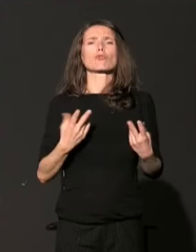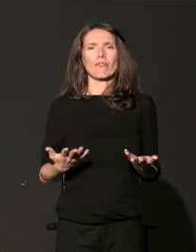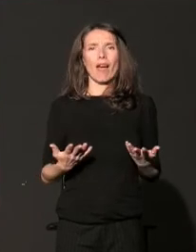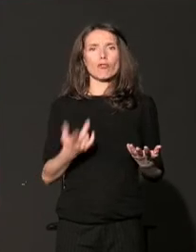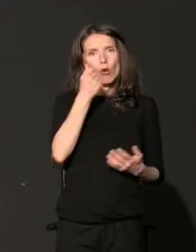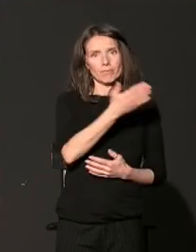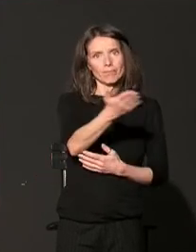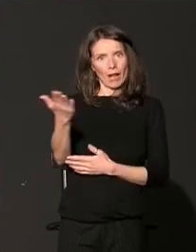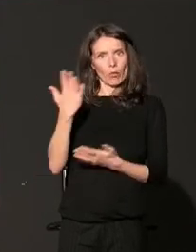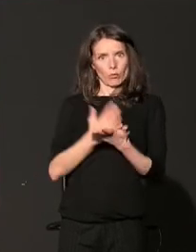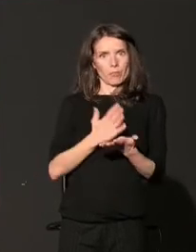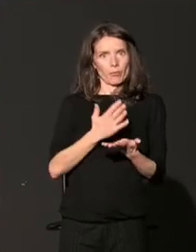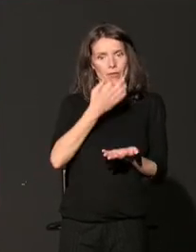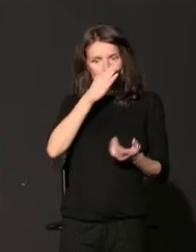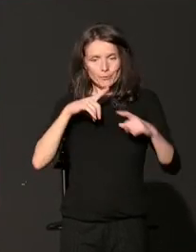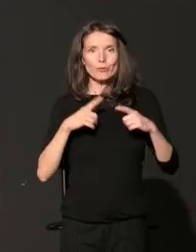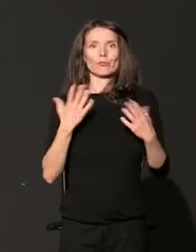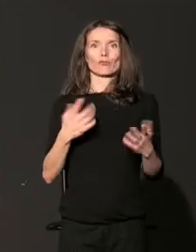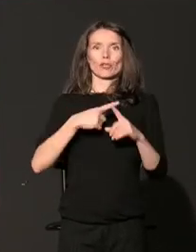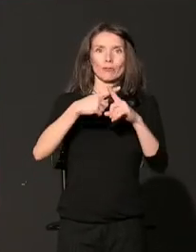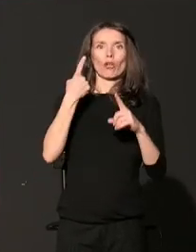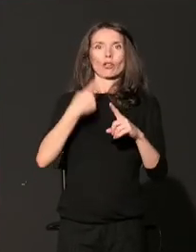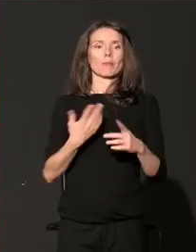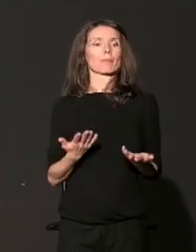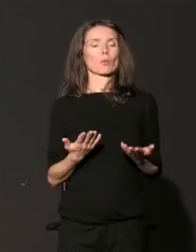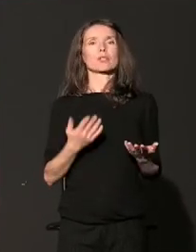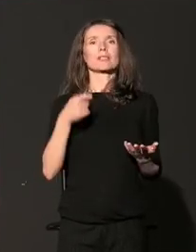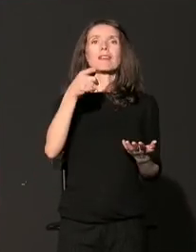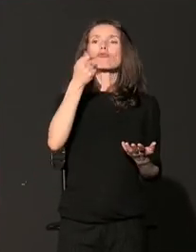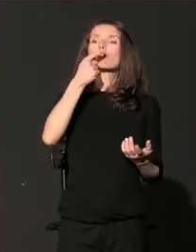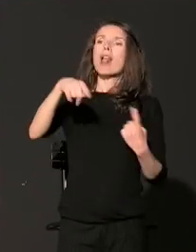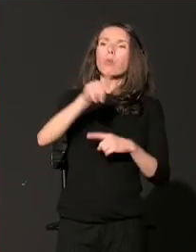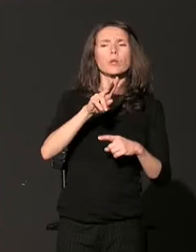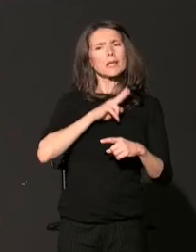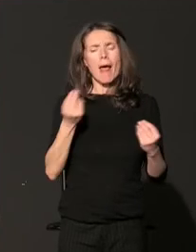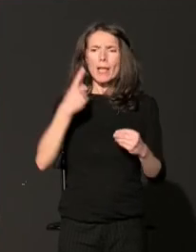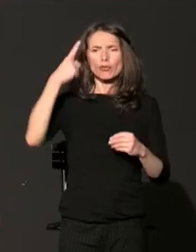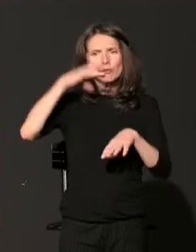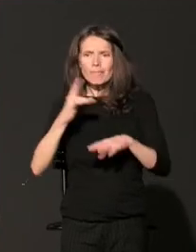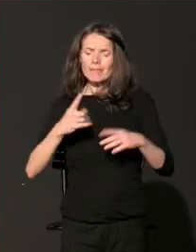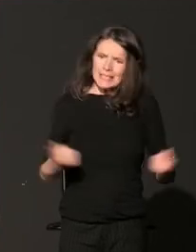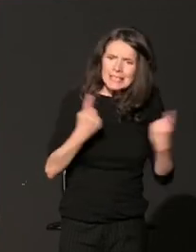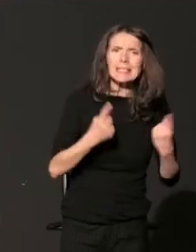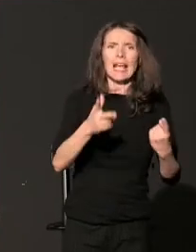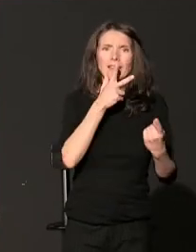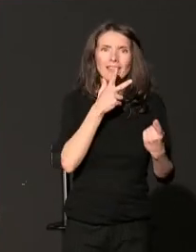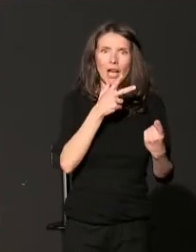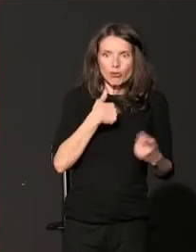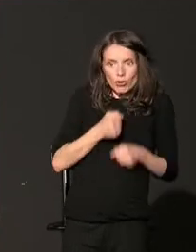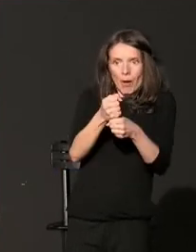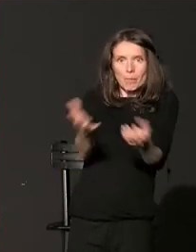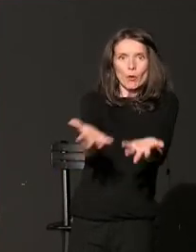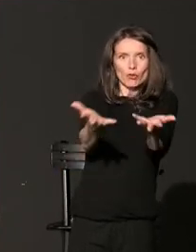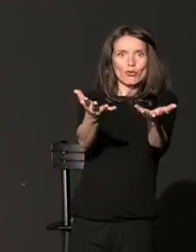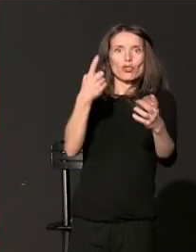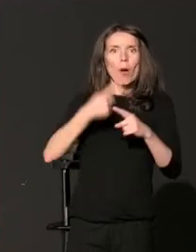i zajednica u kojima žive, zbog podrške brojnim inicijativama koje ti građani pokreću. Važno nam je zbog jačanja solidarnosti